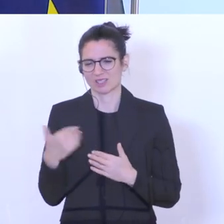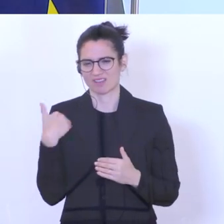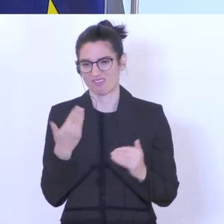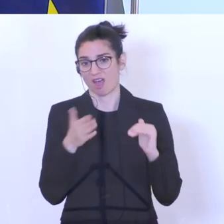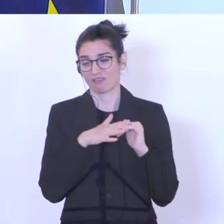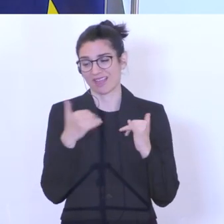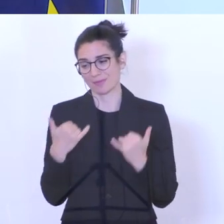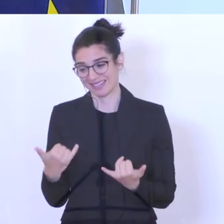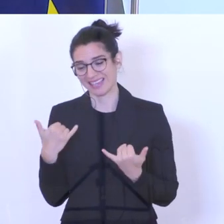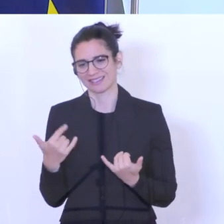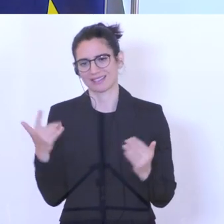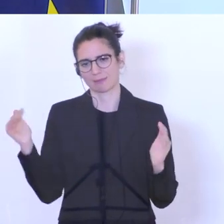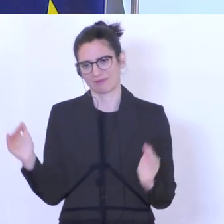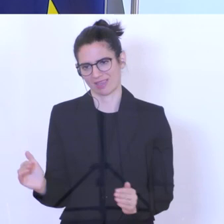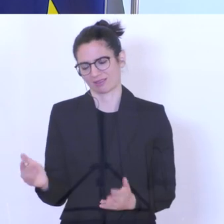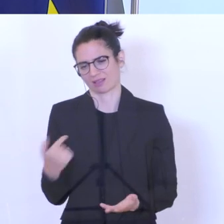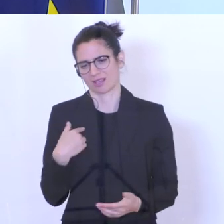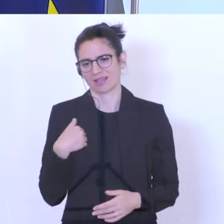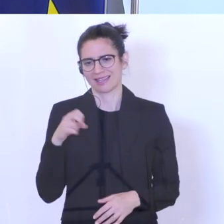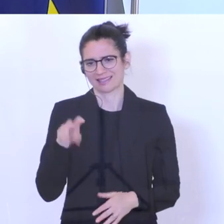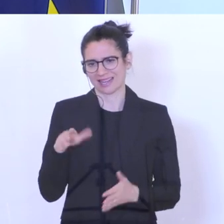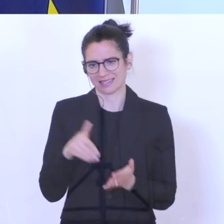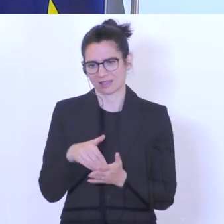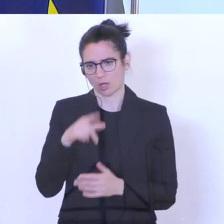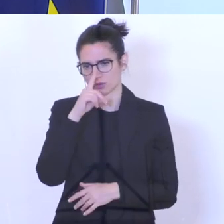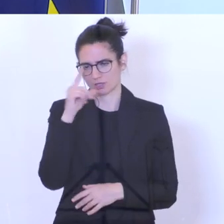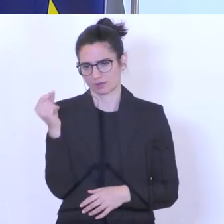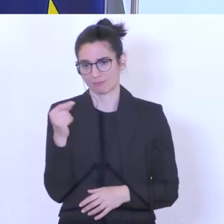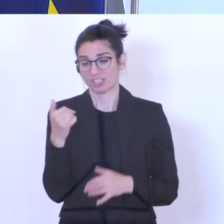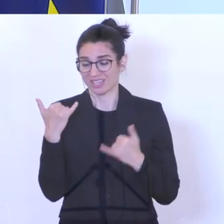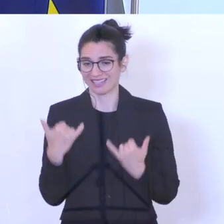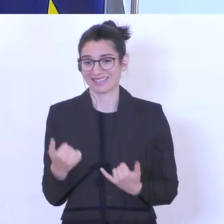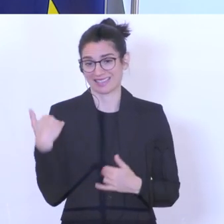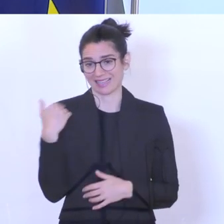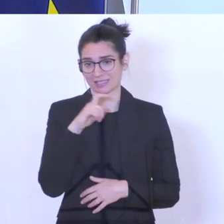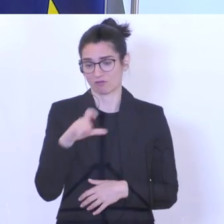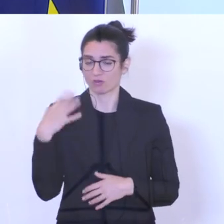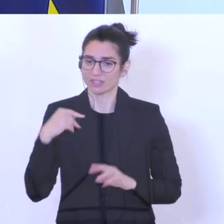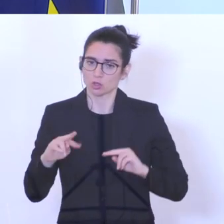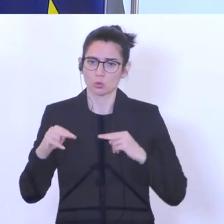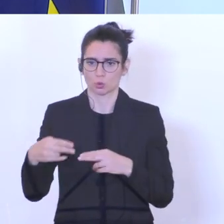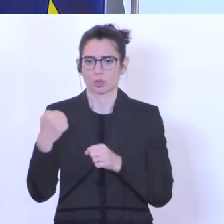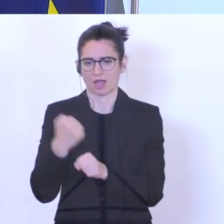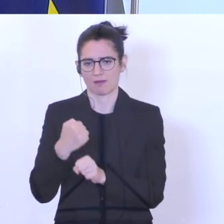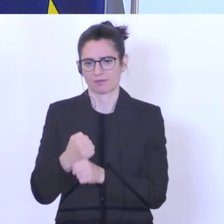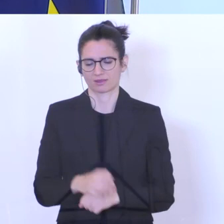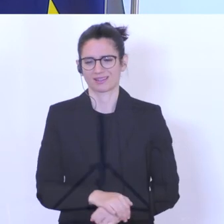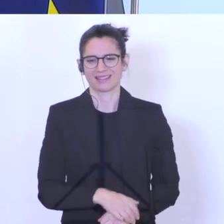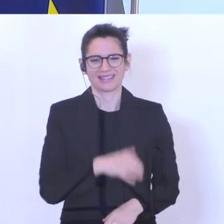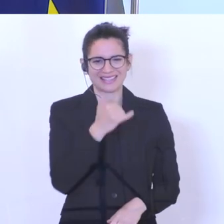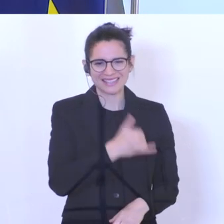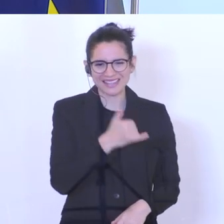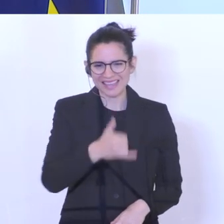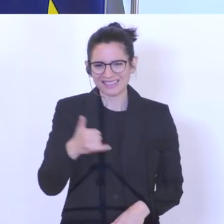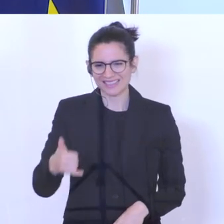Vorwoche auf diese Woche sind es wieder 13.000 Menschen, die wir in Arbeit bringen konnten. Und ich möchte schon dazu sagen, dass jeder